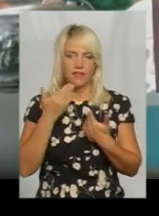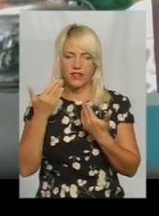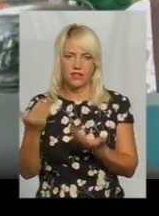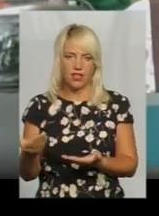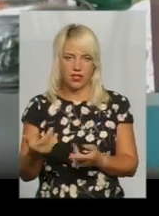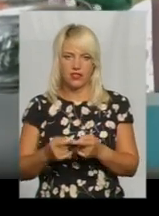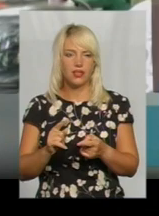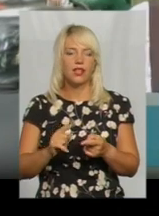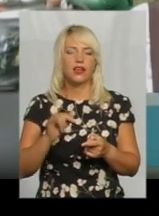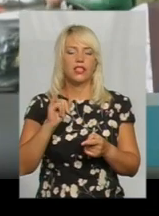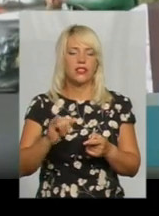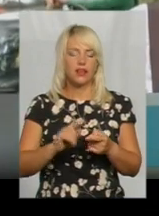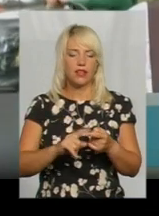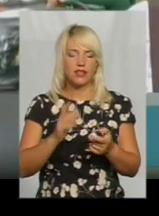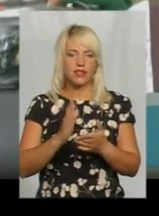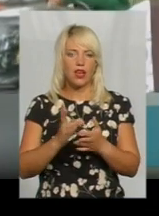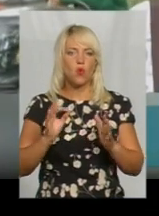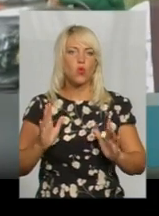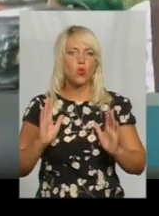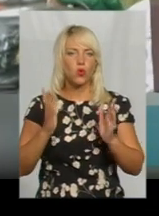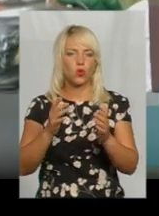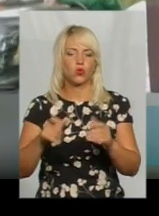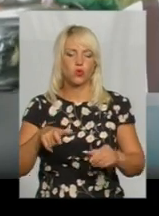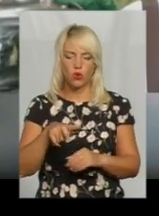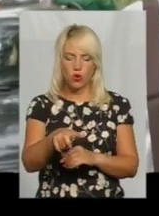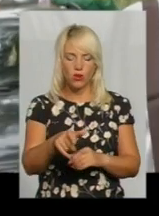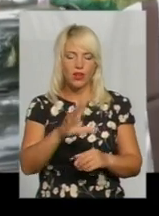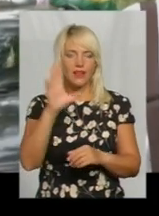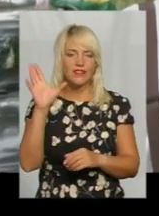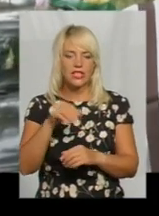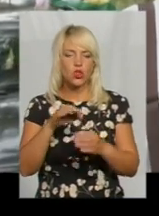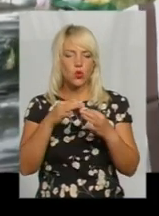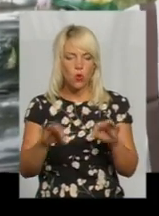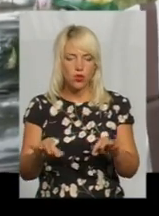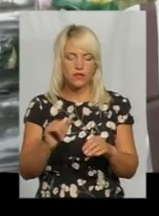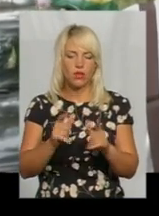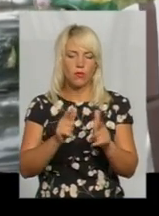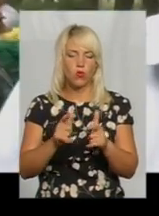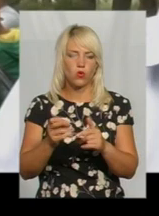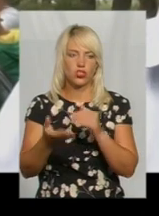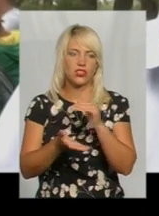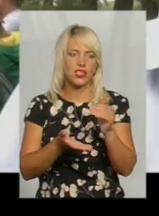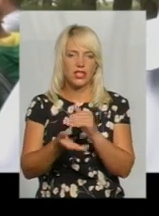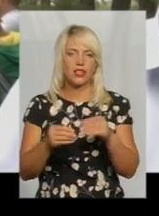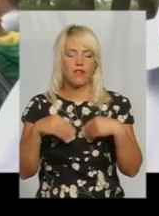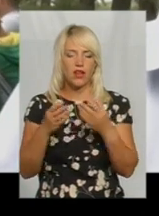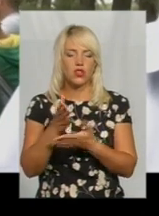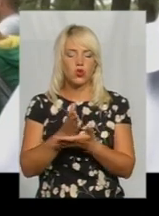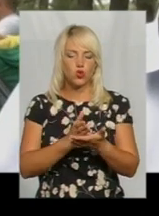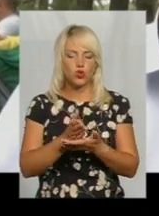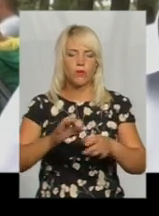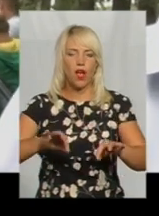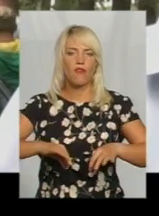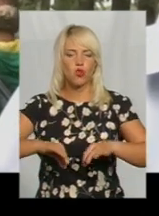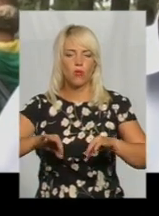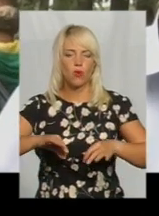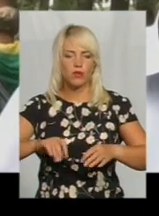в смузі відвезення служби автомобільних доріг, і дозвіл, і всі погодження на зрізку давала служба автомобільних доріг. В селищну раду ніхто не звертався